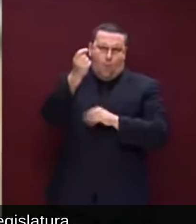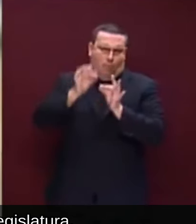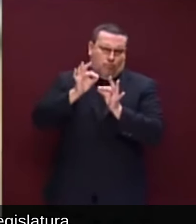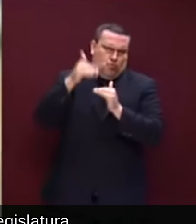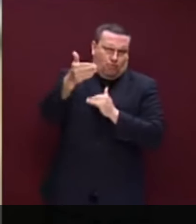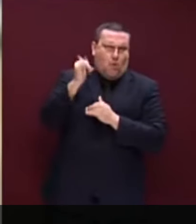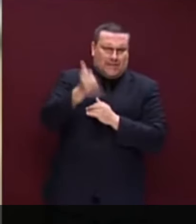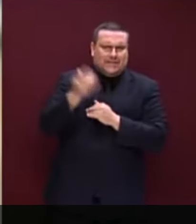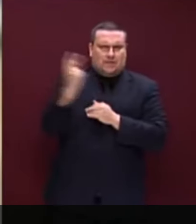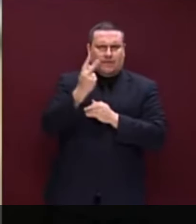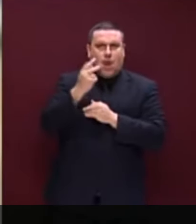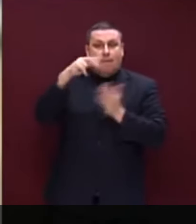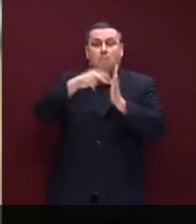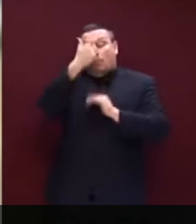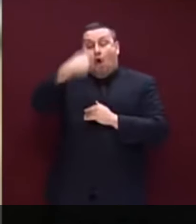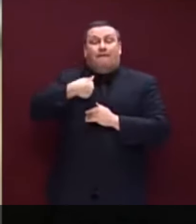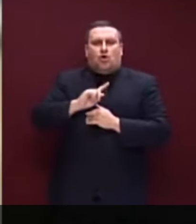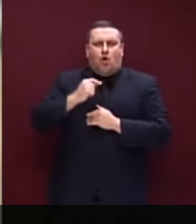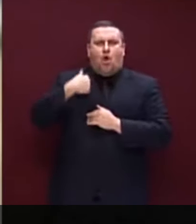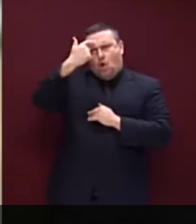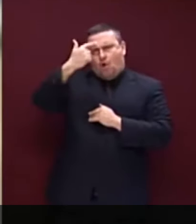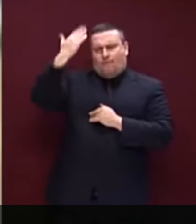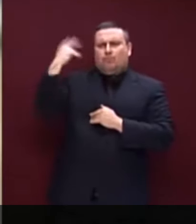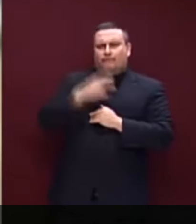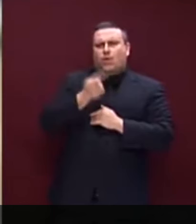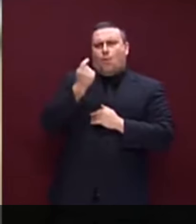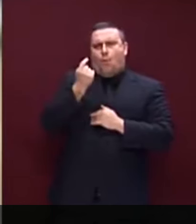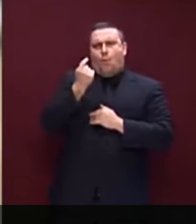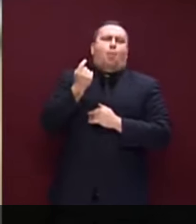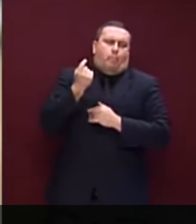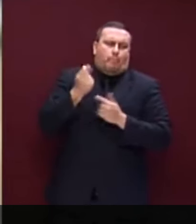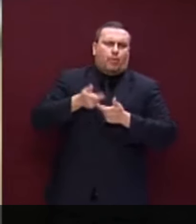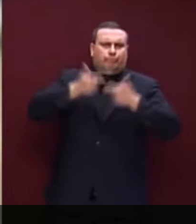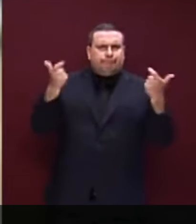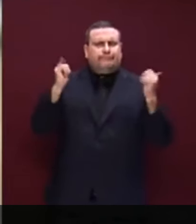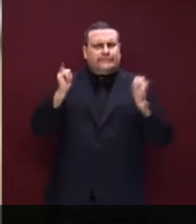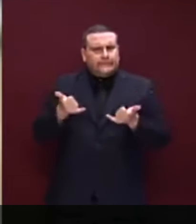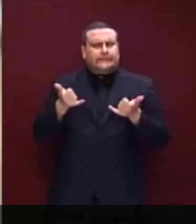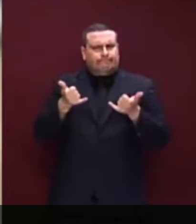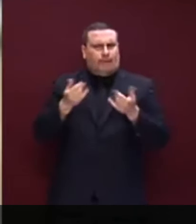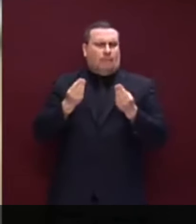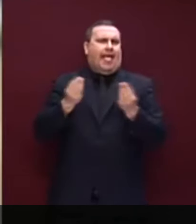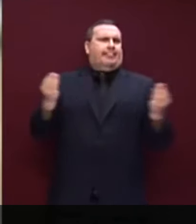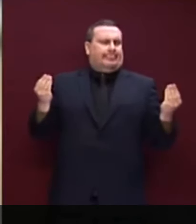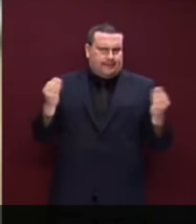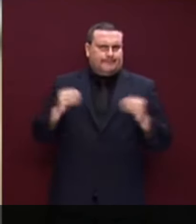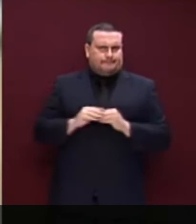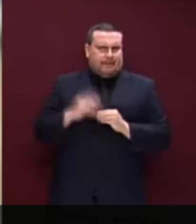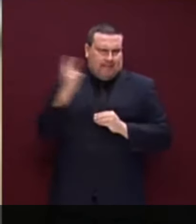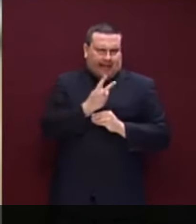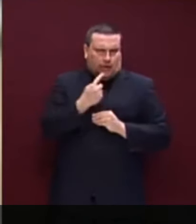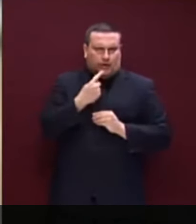da molte legislature, che ci sia un eccesso da questo punto di vista. Soprattutto noi abbiamo avuto nel mese di luglio veramente